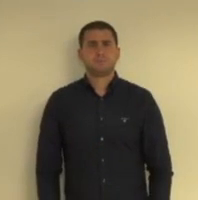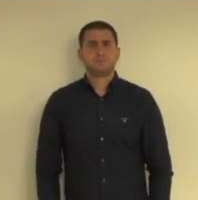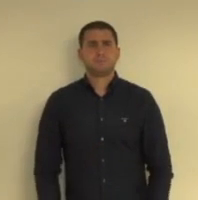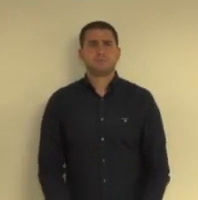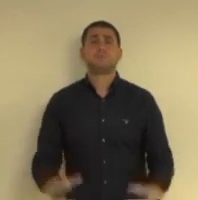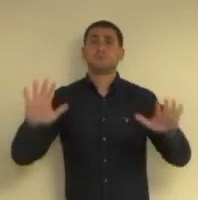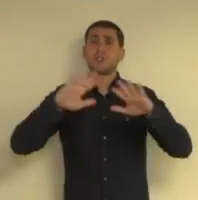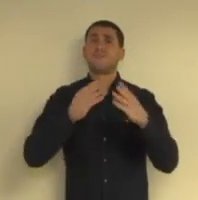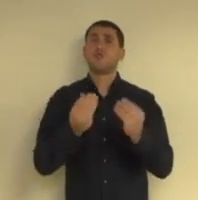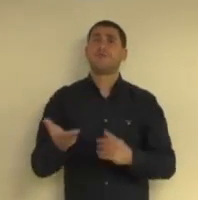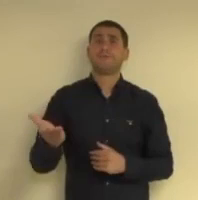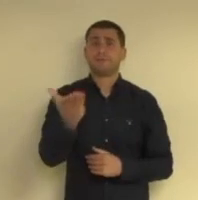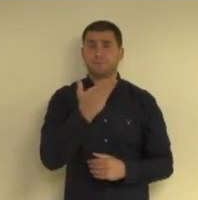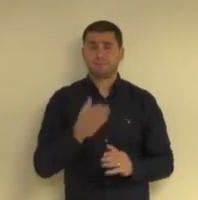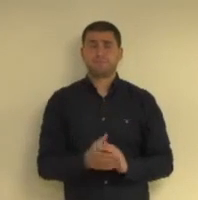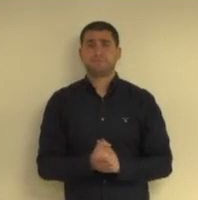ערב טוב